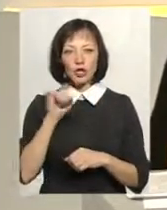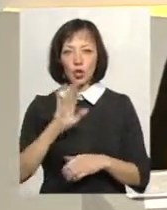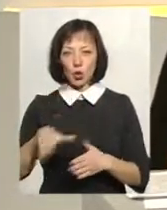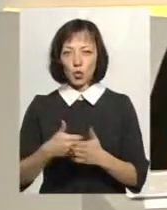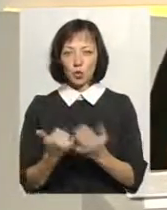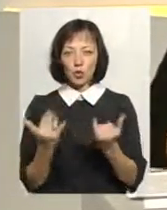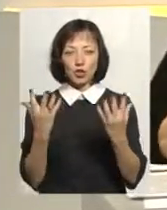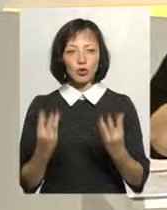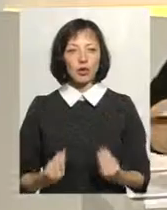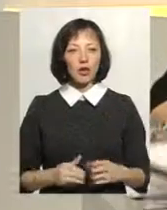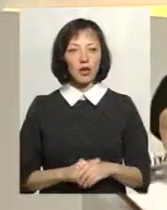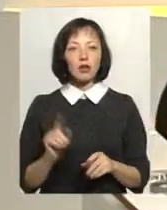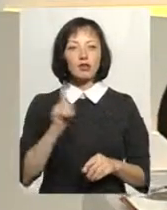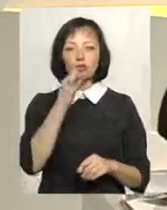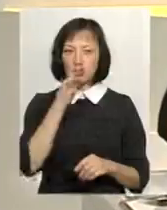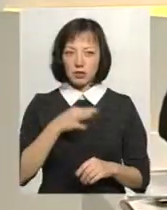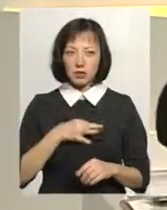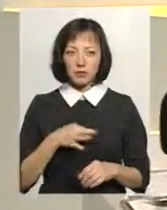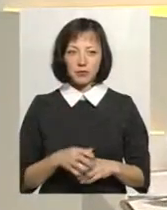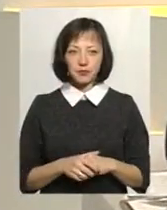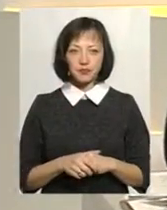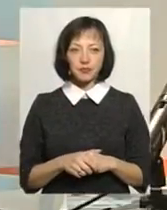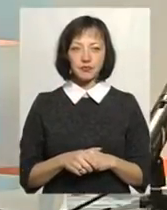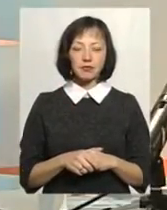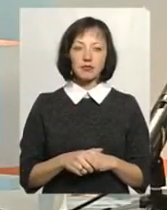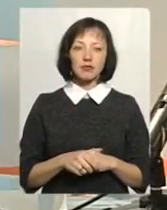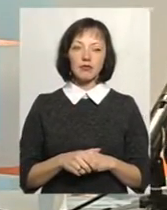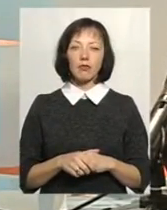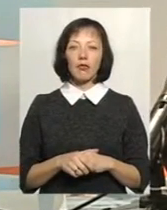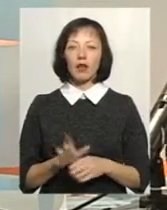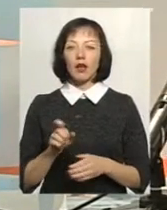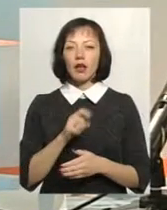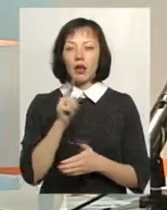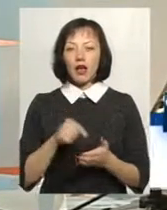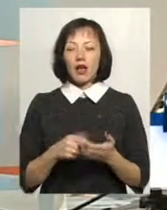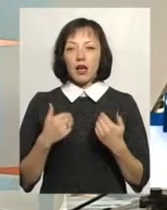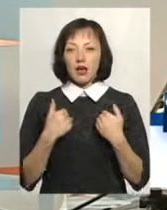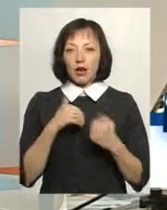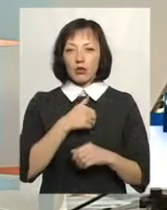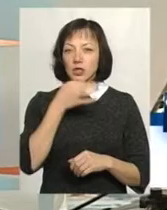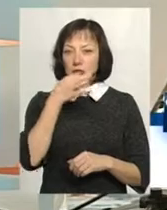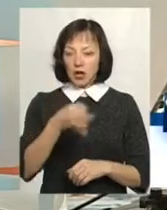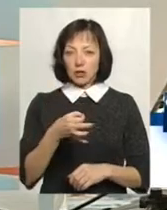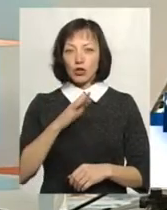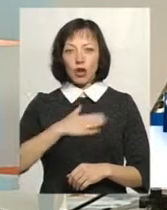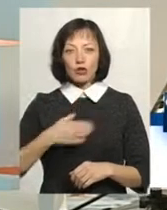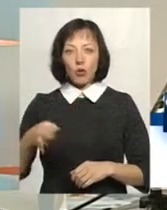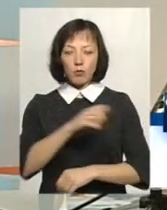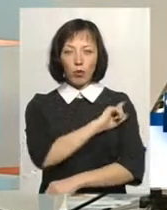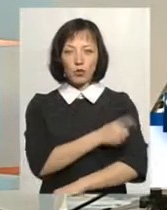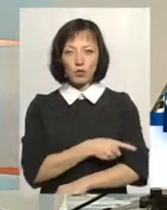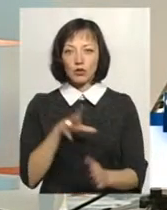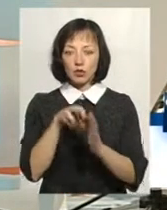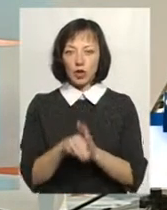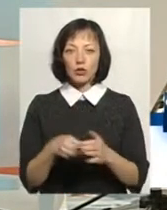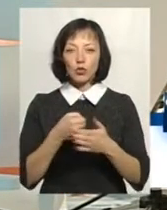сьогоднішнього дня. Що скажете, пане Валерію? Я хочу сказати, що Хмельниччина теж так потужно долучається до відзначення підсотріччя